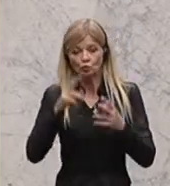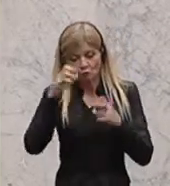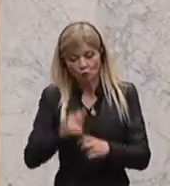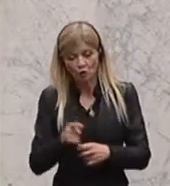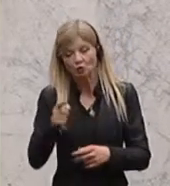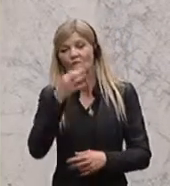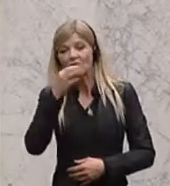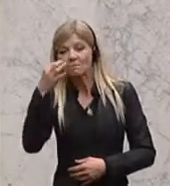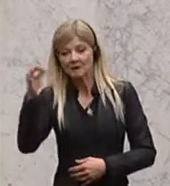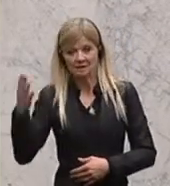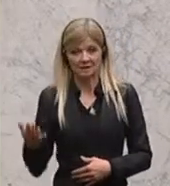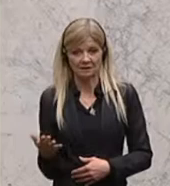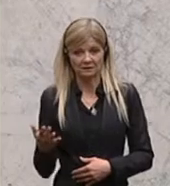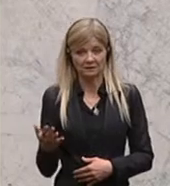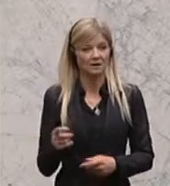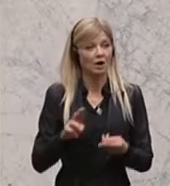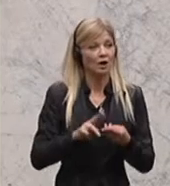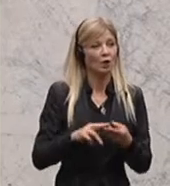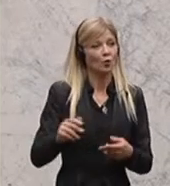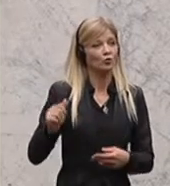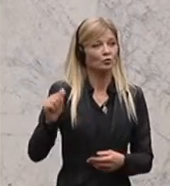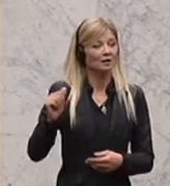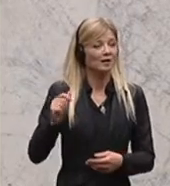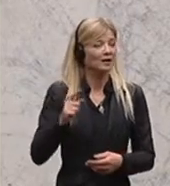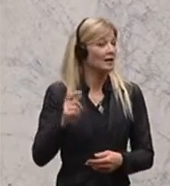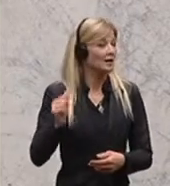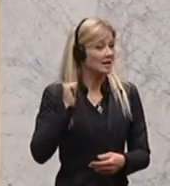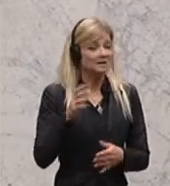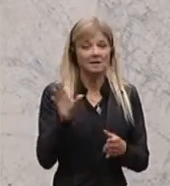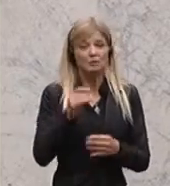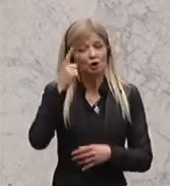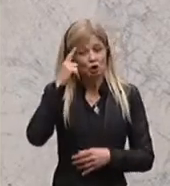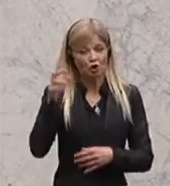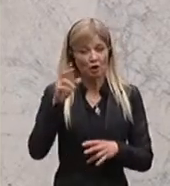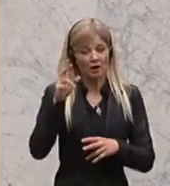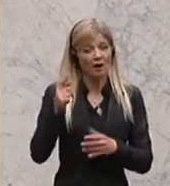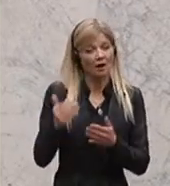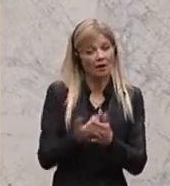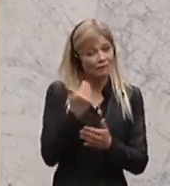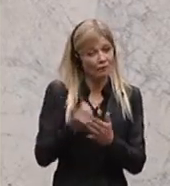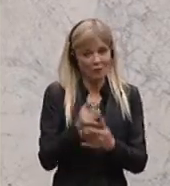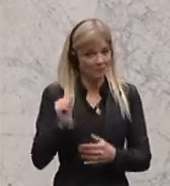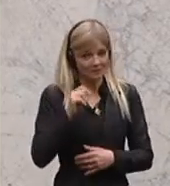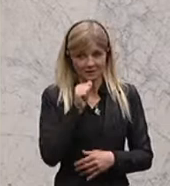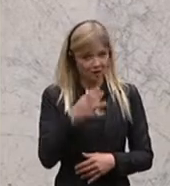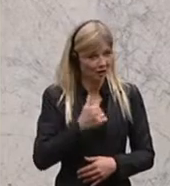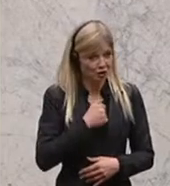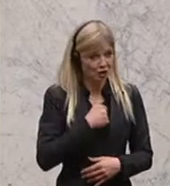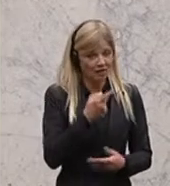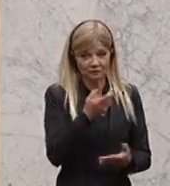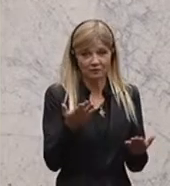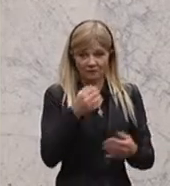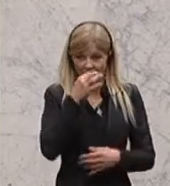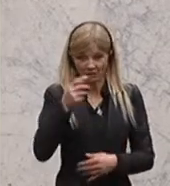auch sehen, mit der Steuerreform ist gestern nicht ausreichend bei Ihnen gelungen, festzustellen, dass die Mittel, die im Rahmen der